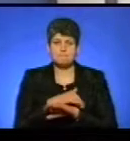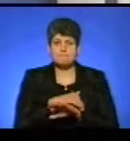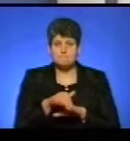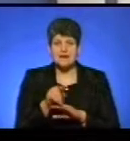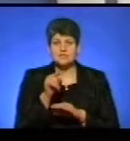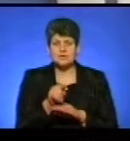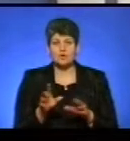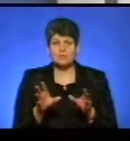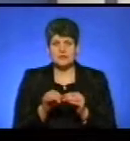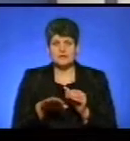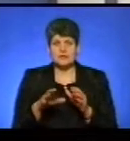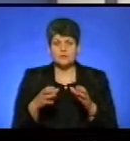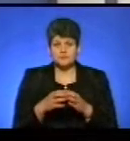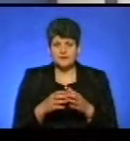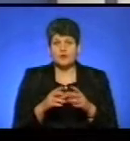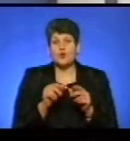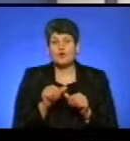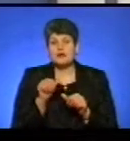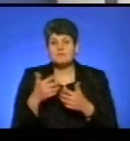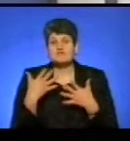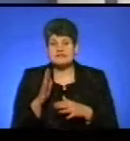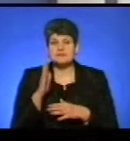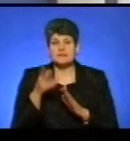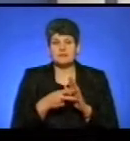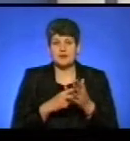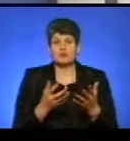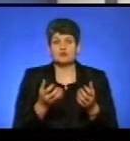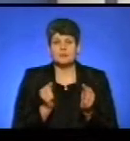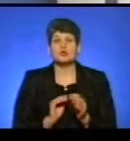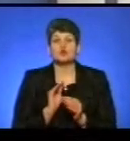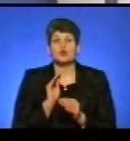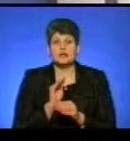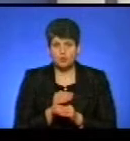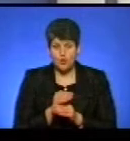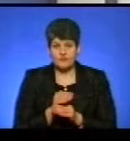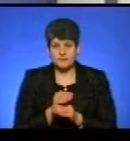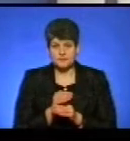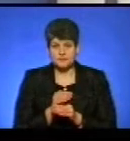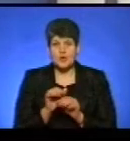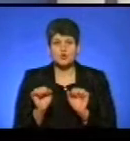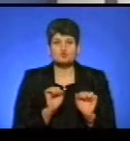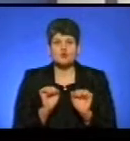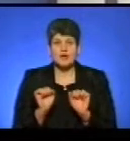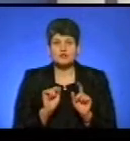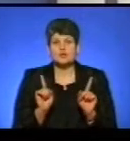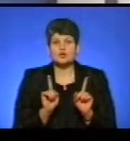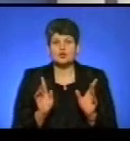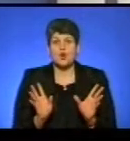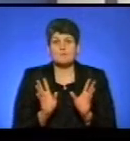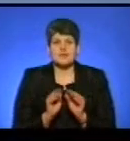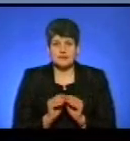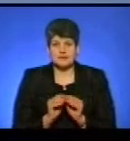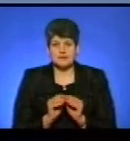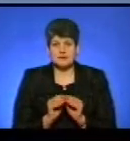об'єднаних терапевних громад. Деякі вже за перспективним планом отримали додаткові розпорядження щодо об'єднання, це